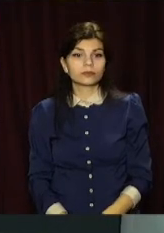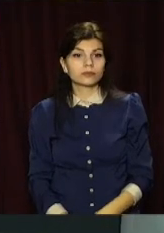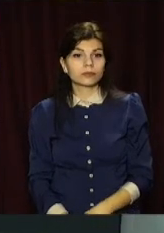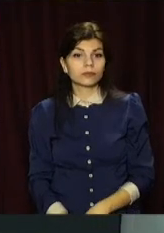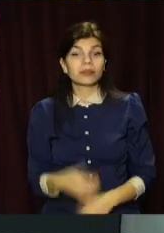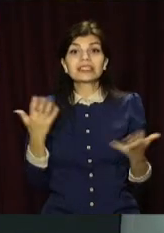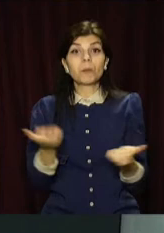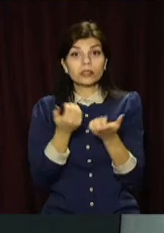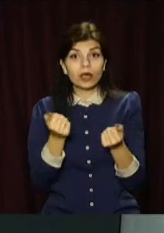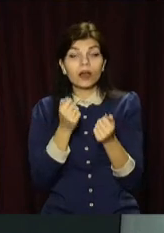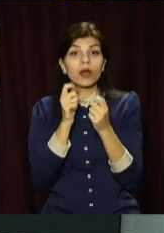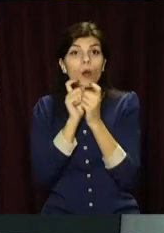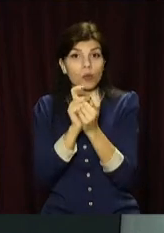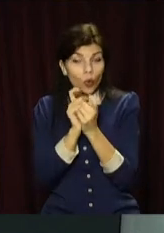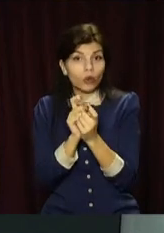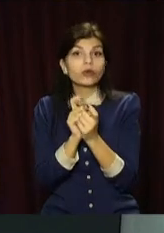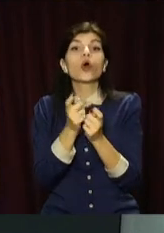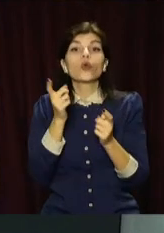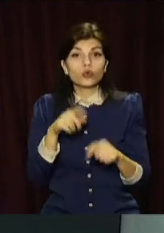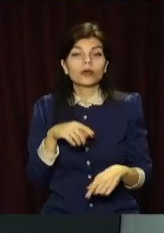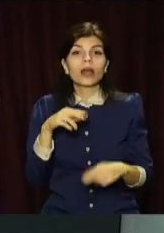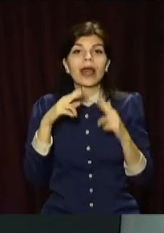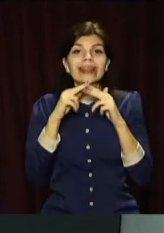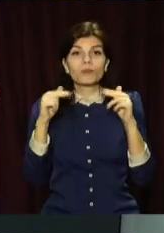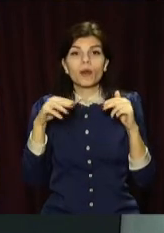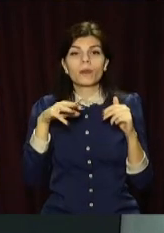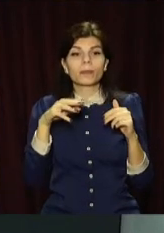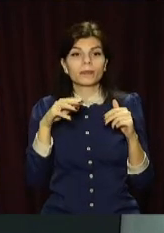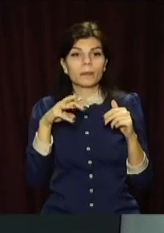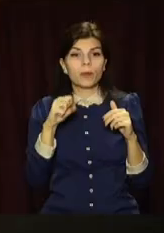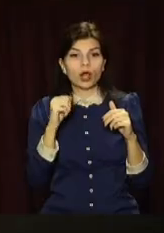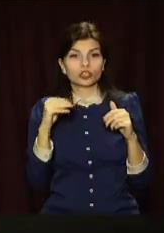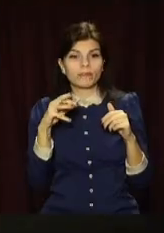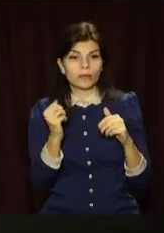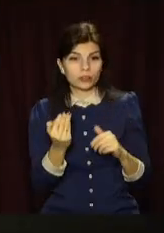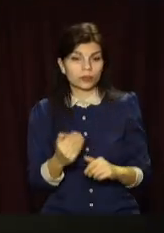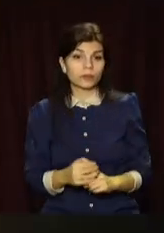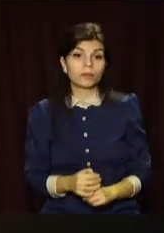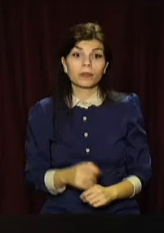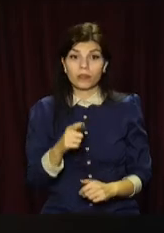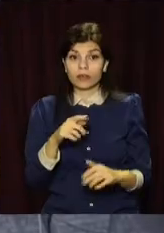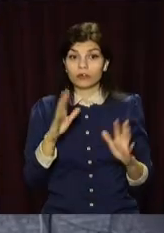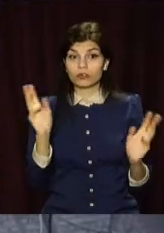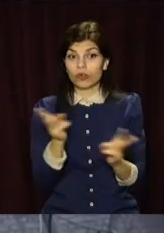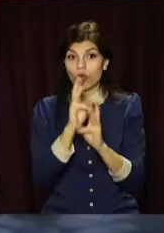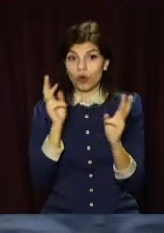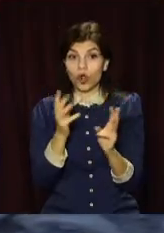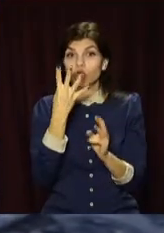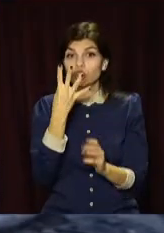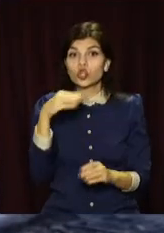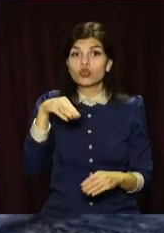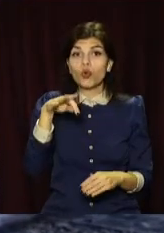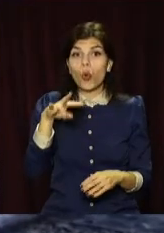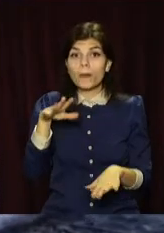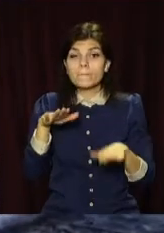Рятувальники боролися з вогнем і на Дніпроважмаші. Пожежа сталася у сталеливарному цеху. Горіли 4 тони